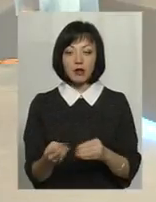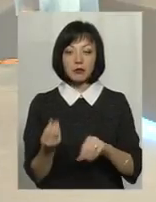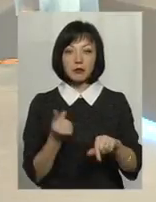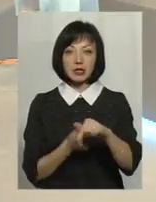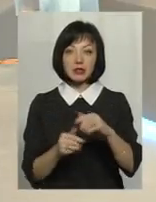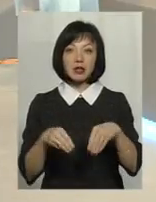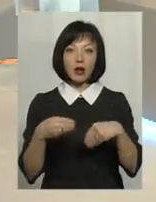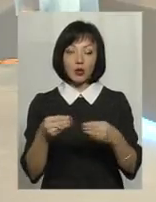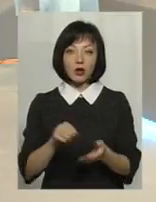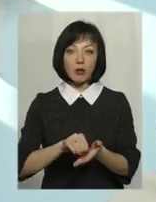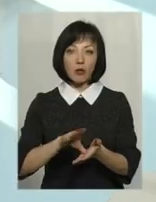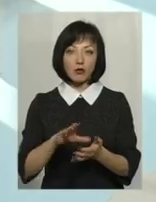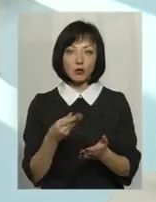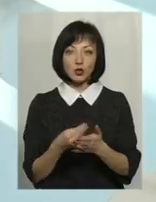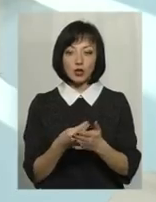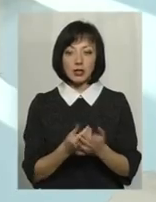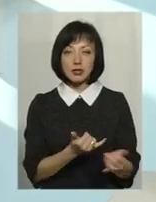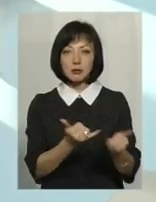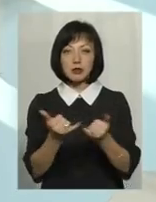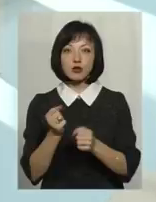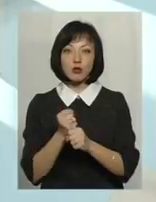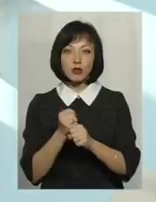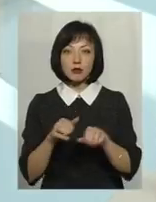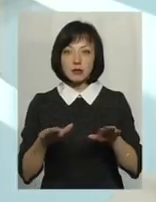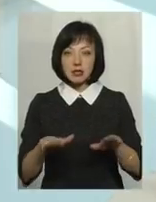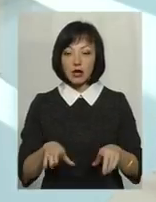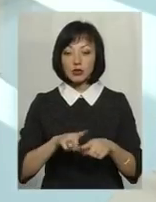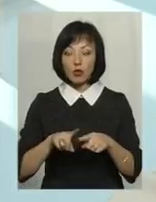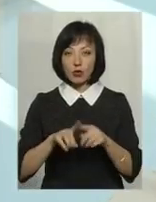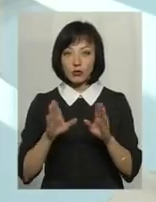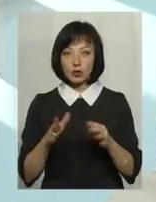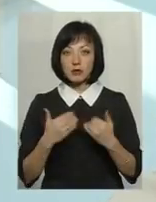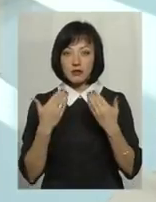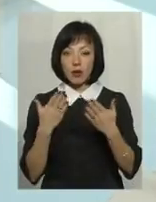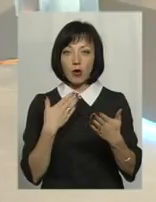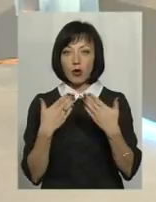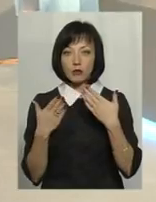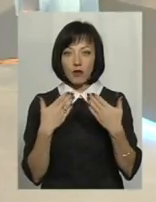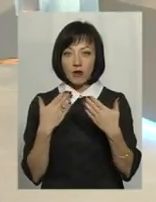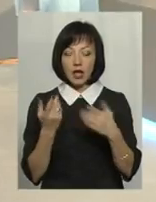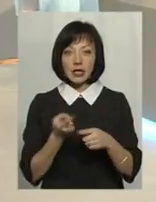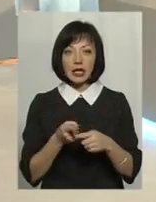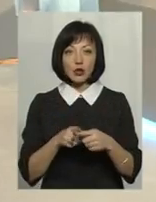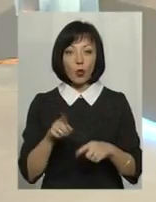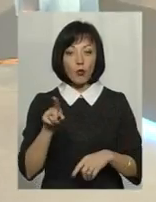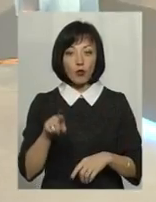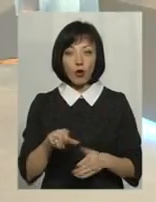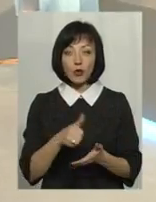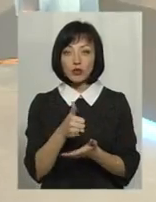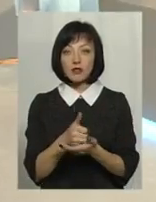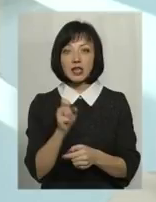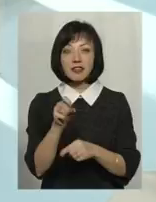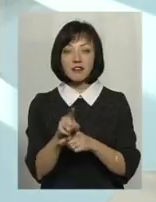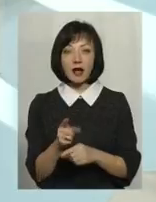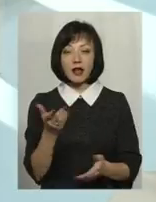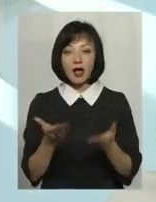наповнення бюджету, забезпечити робочі місця, про які ми сьогодні ще згодом будемо теж з вами розмовляти. Тому основна задача,